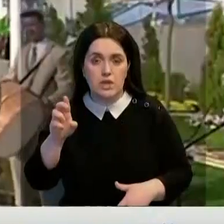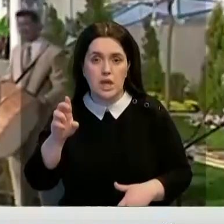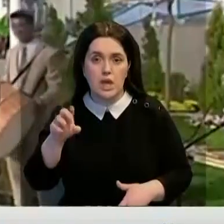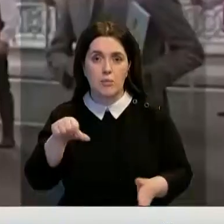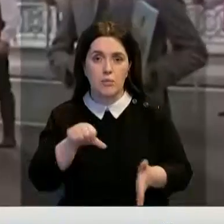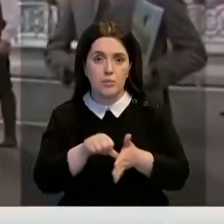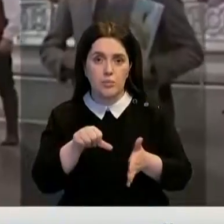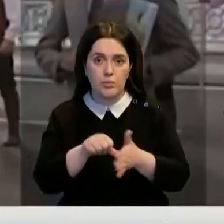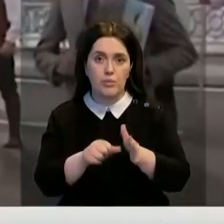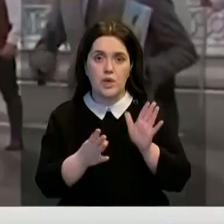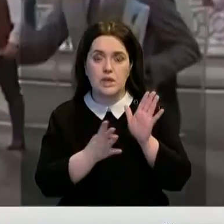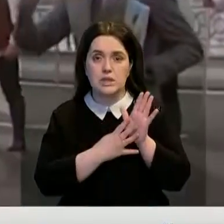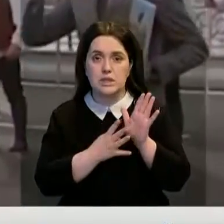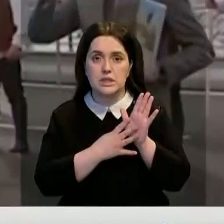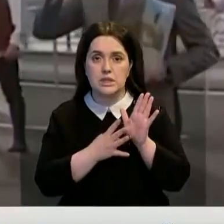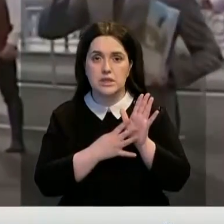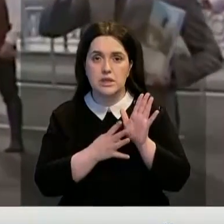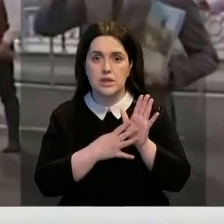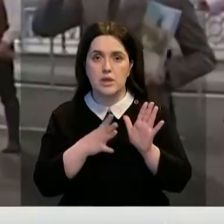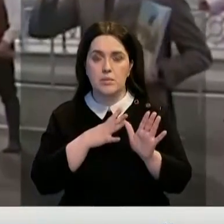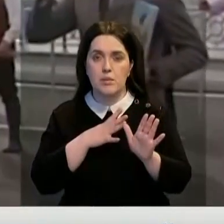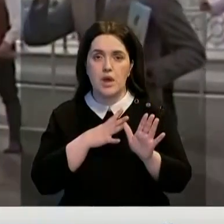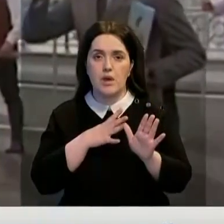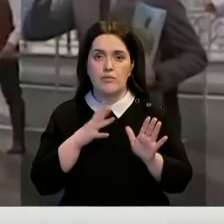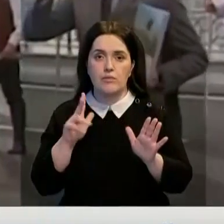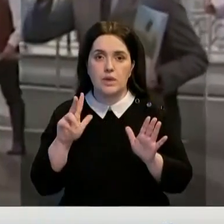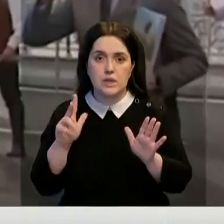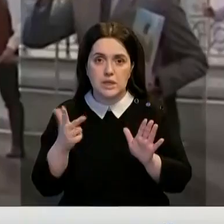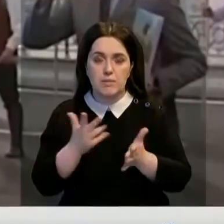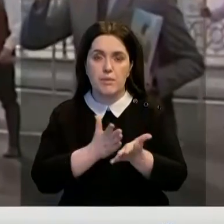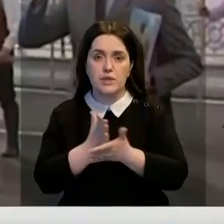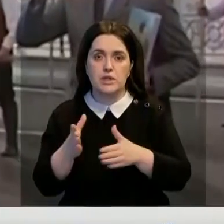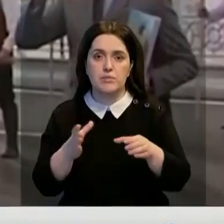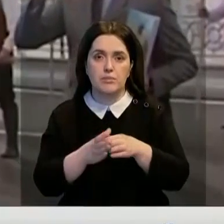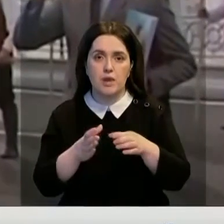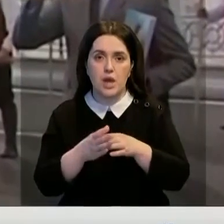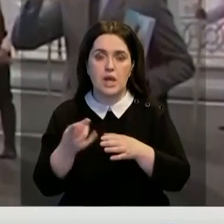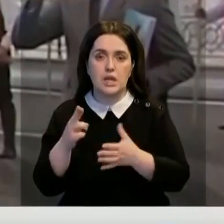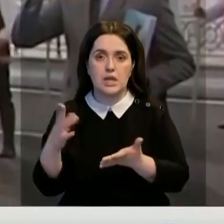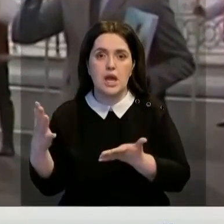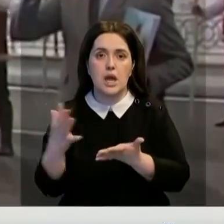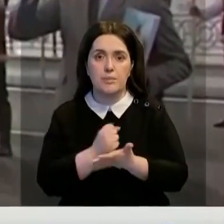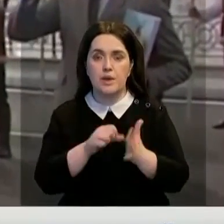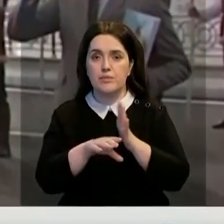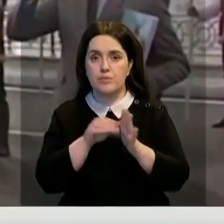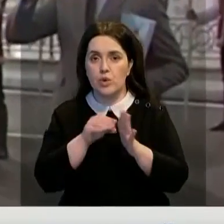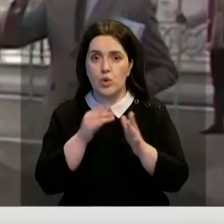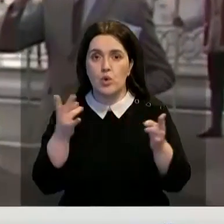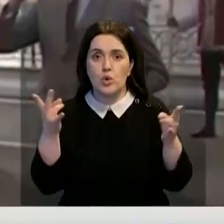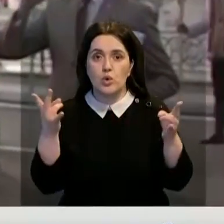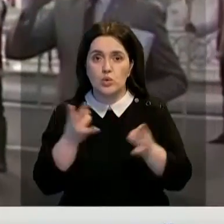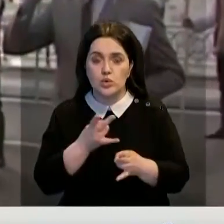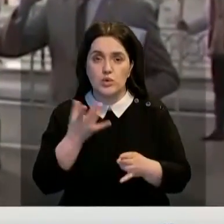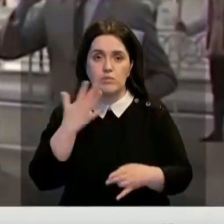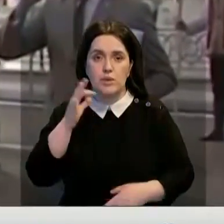на высший госпост претендует 9 кандидатов, выдвинутых тремя политическими партиями. Для победы на выборах